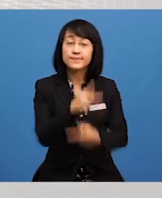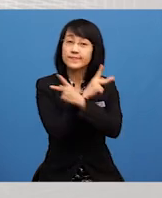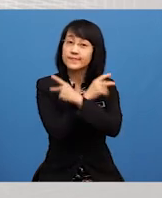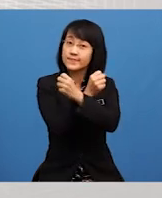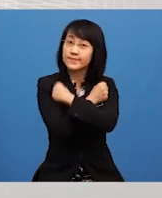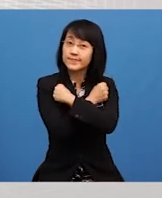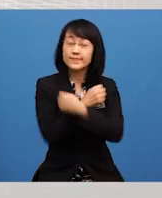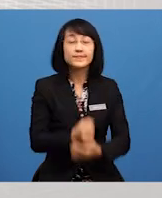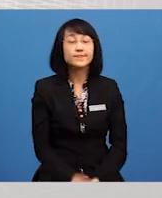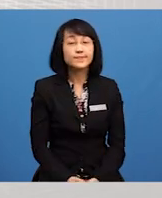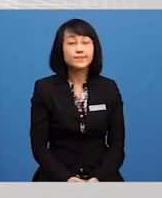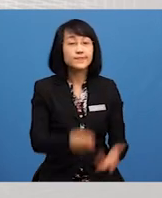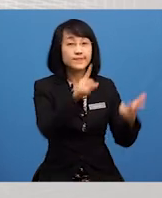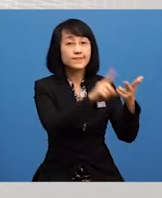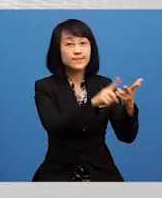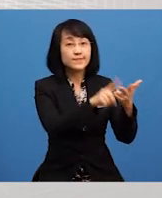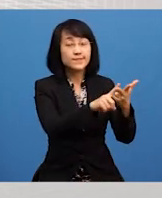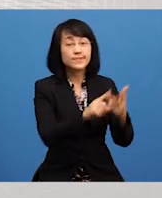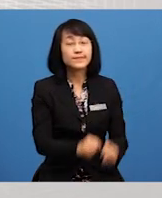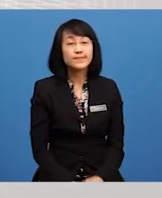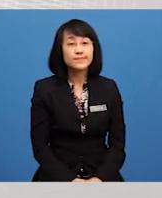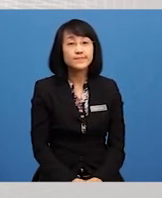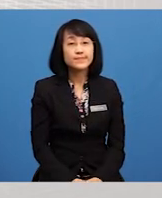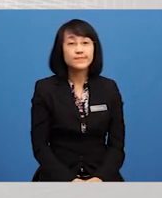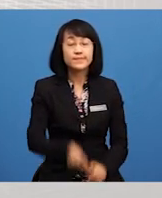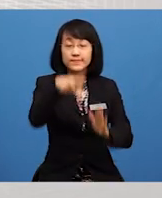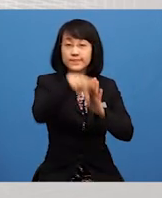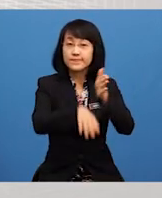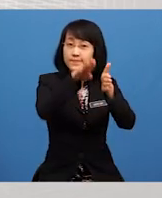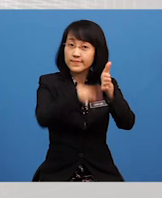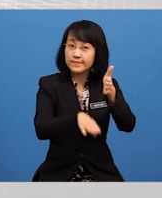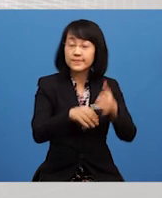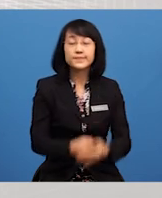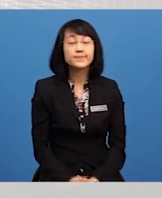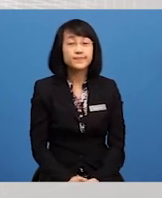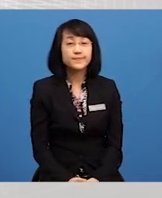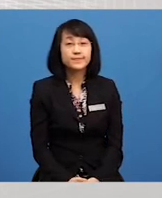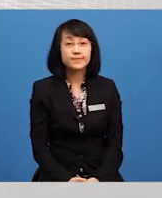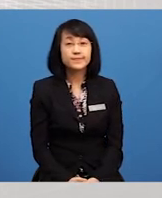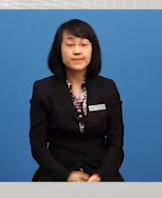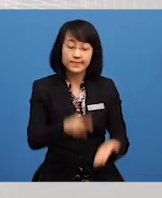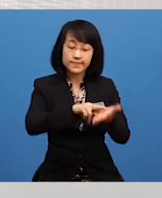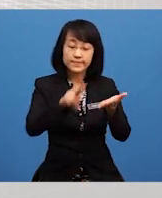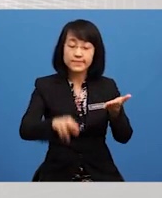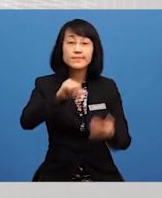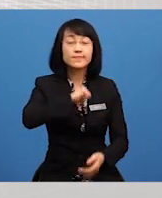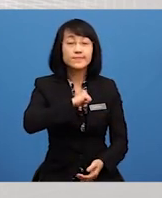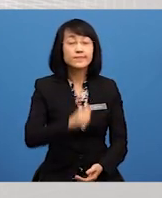Sayang Ketiga, Pemurah Keempat, Merendah Diri